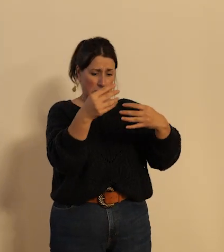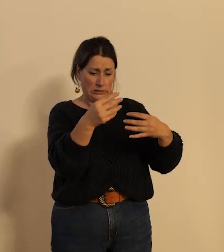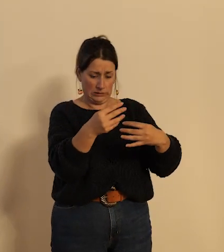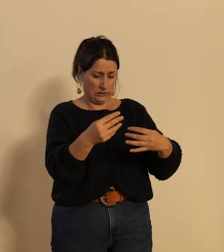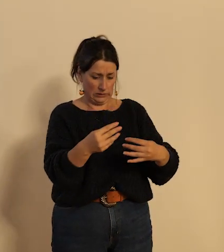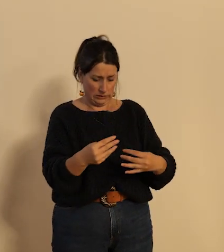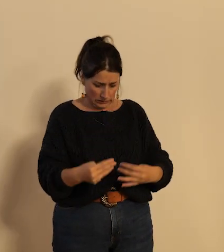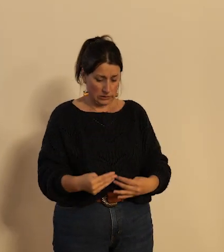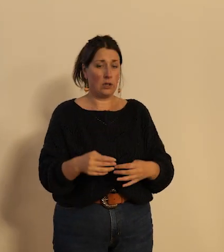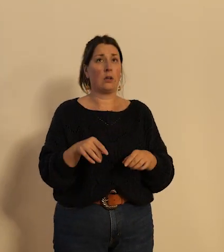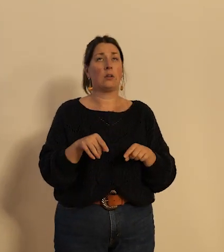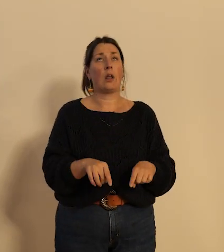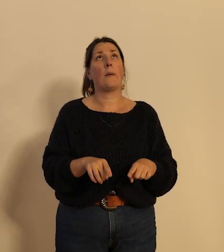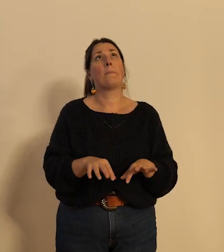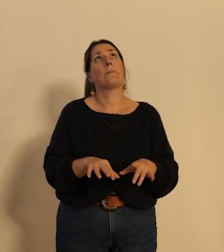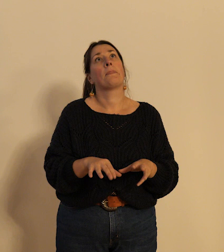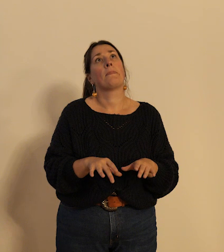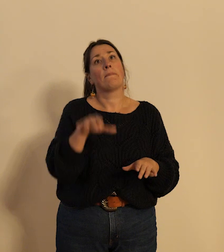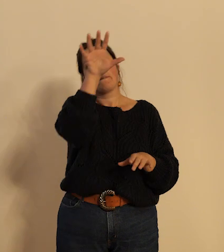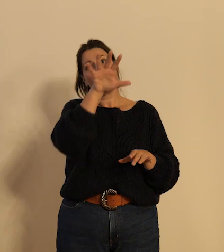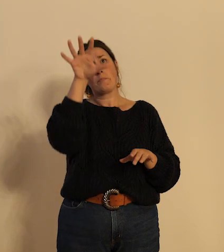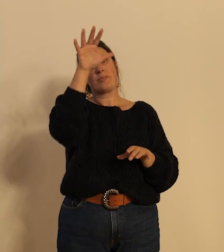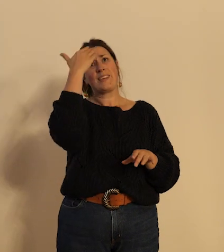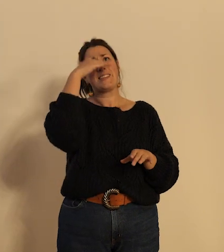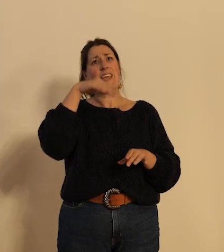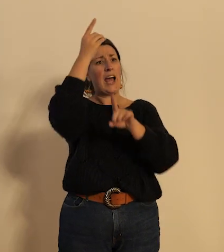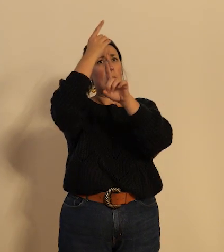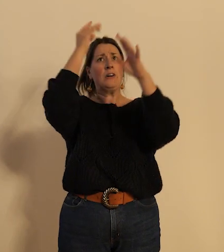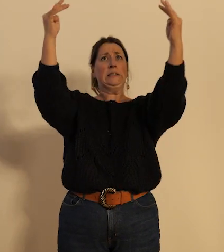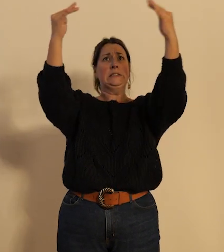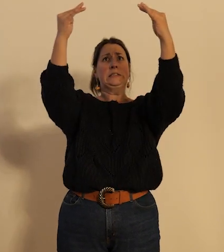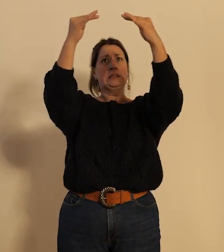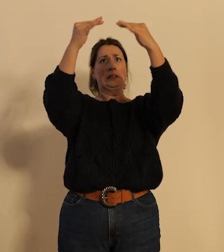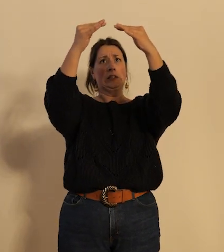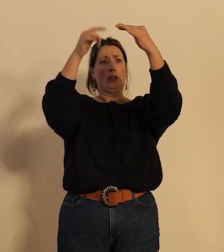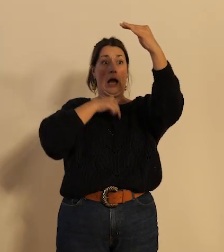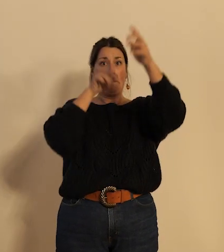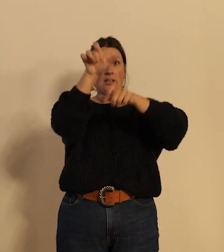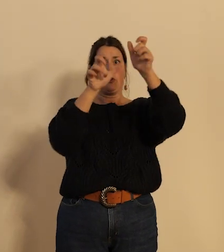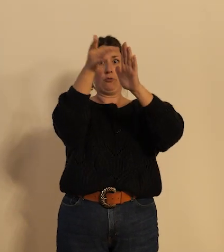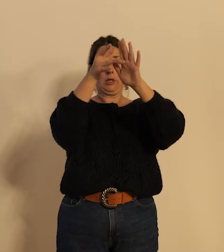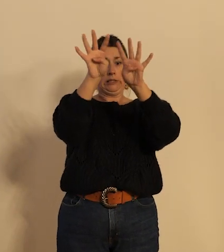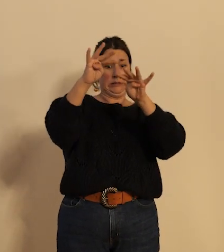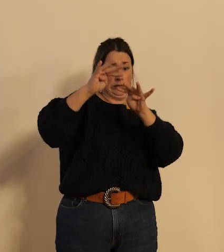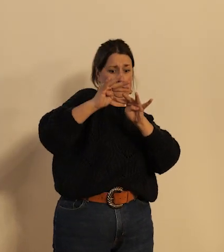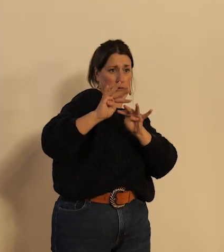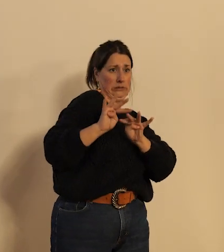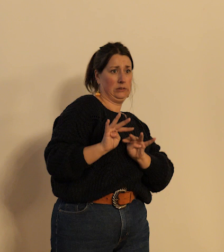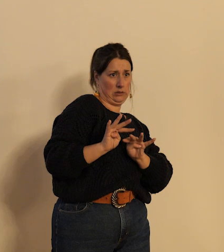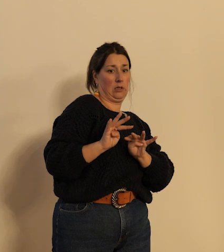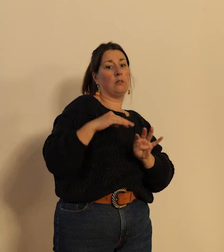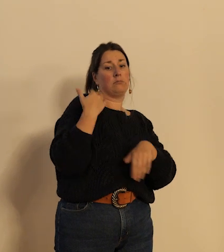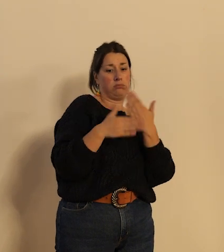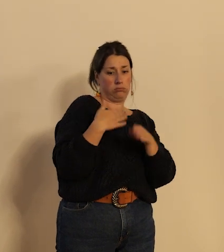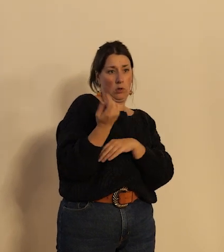pénible pour fuir les avancées allemandes qui se traduiront à Tours en 1940 par de terribles